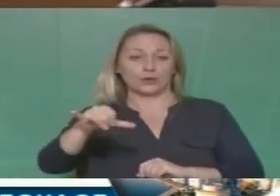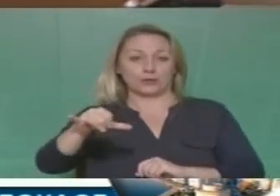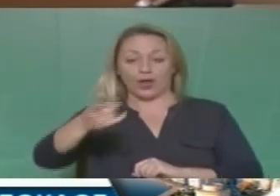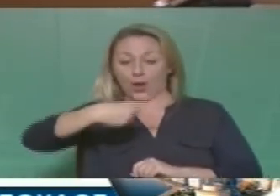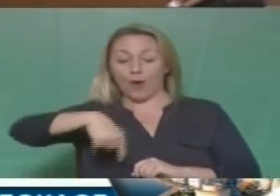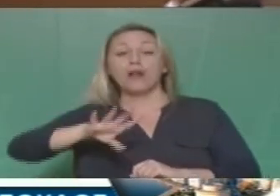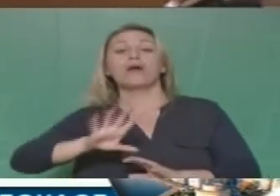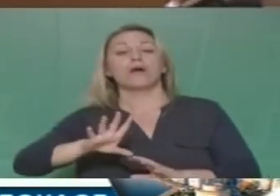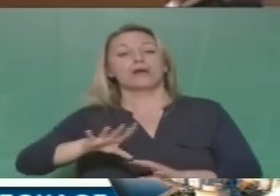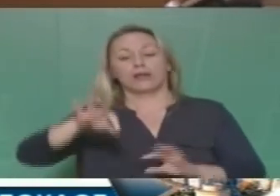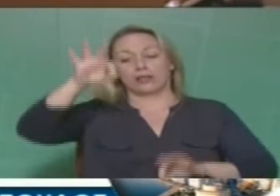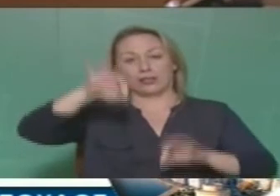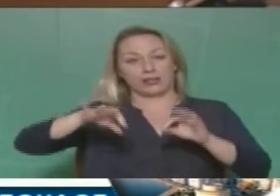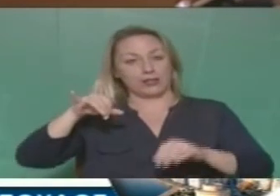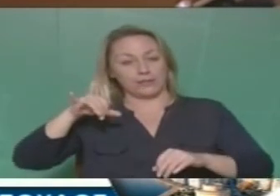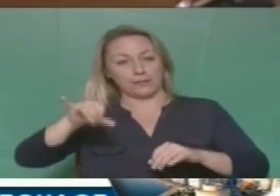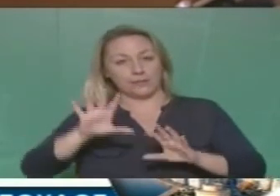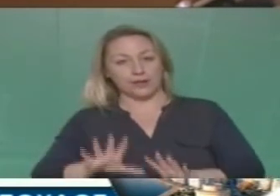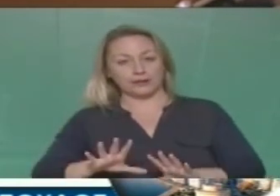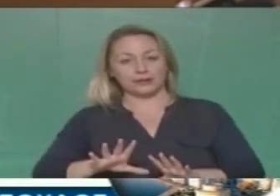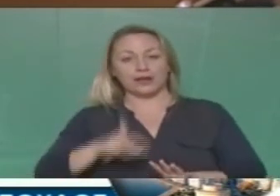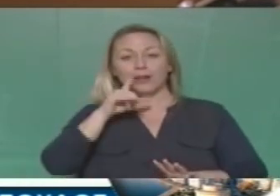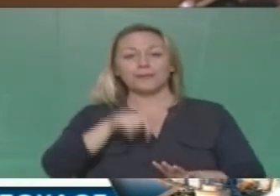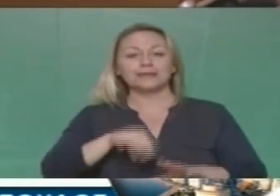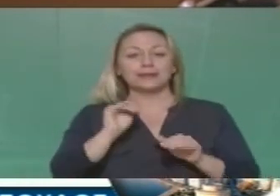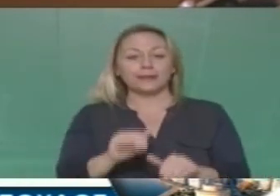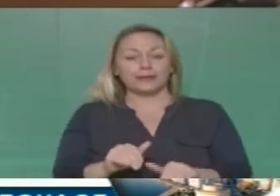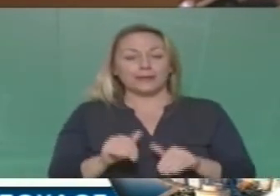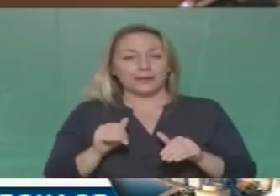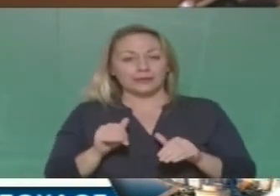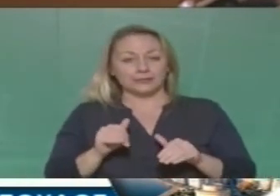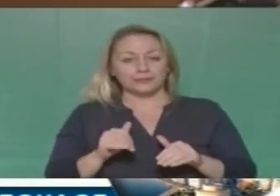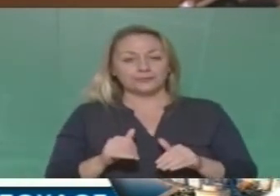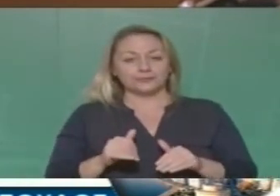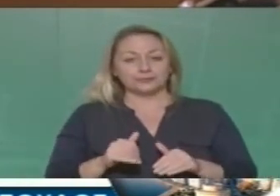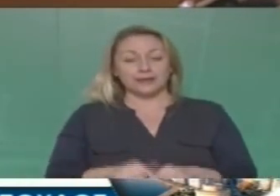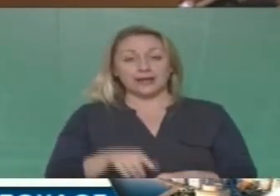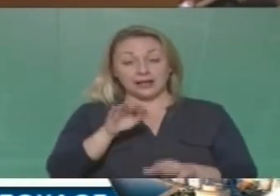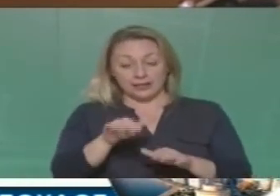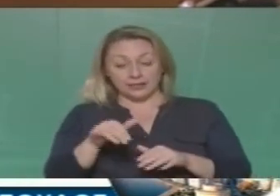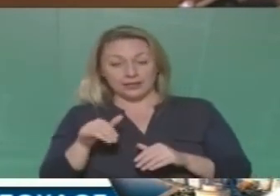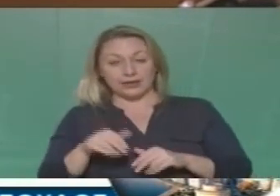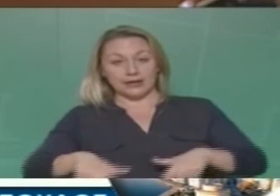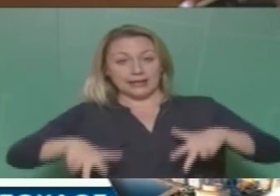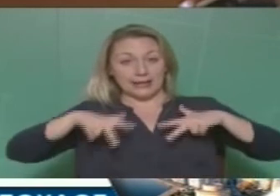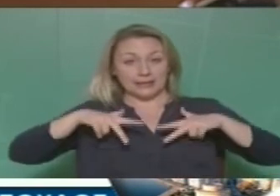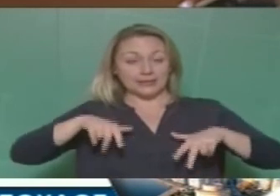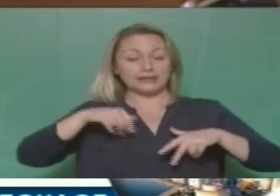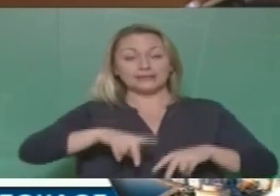περισσότεροι μετά από μια υποχώρηση στην οποία υποχρέωσαν την κυβέρνηση των ΣΥΡΙΖΑ.